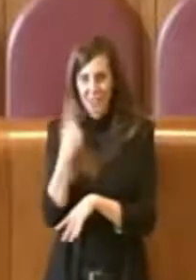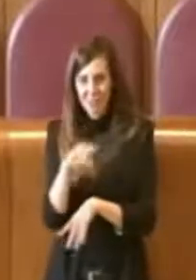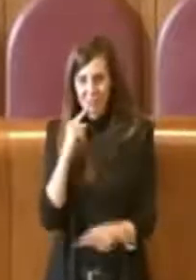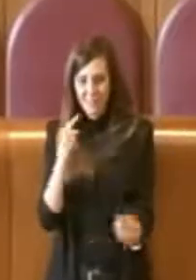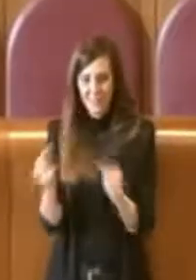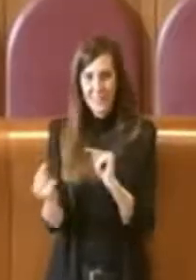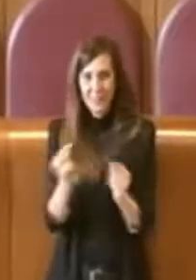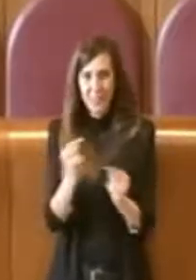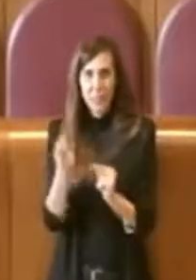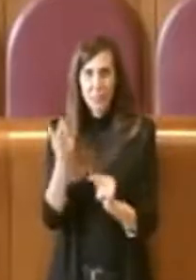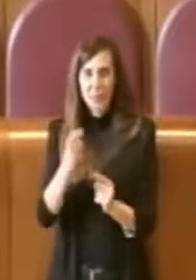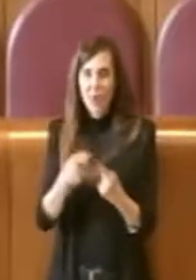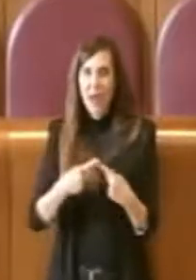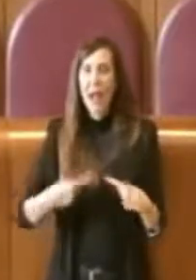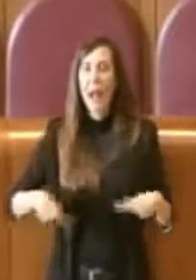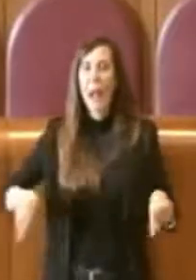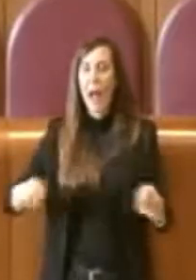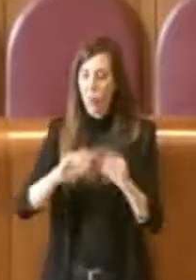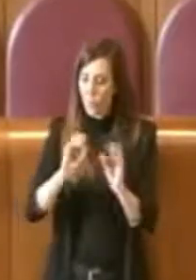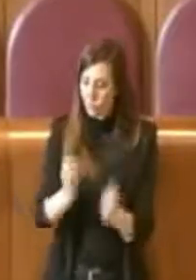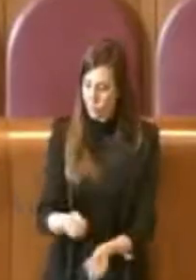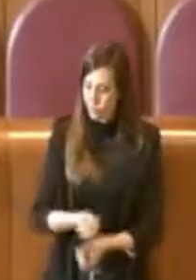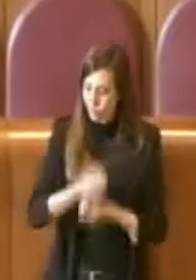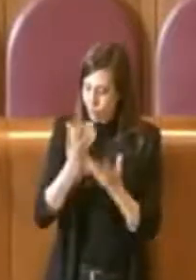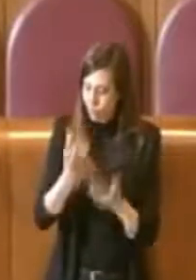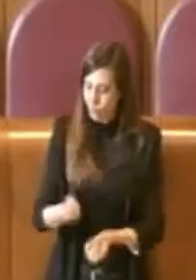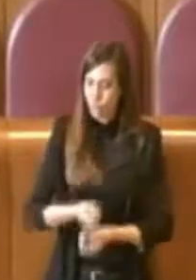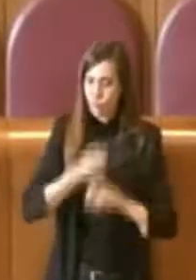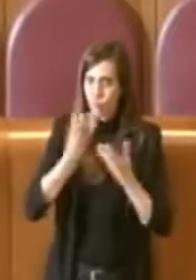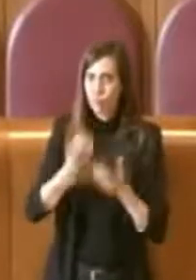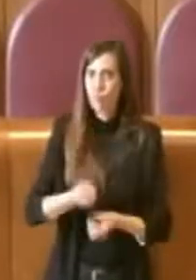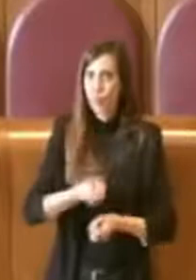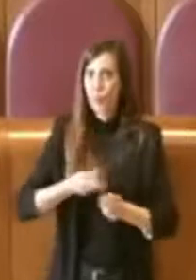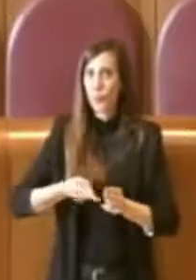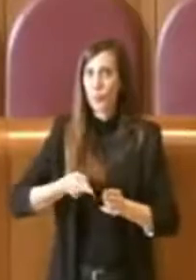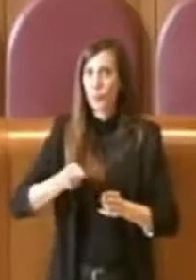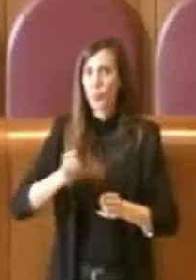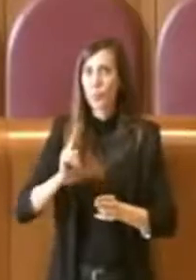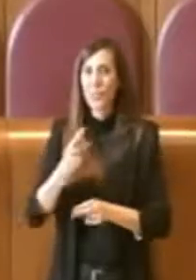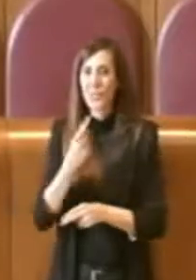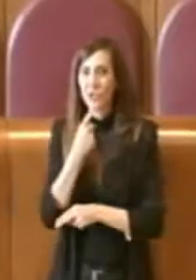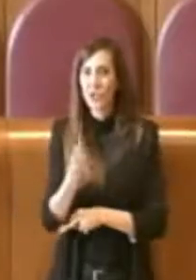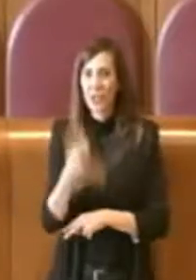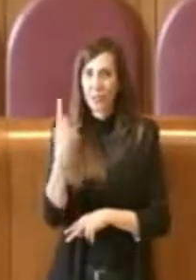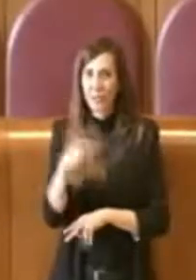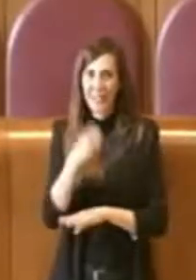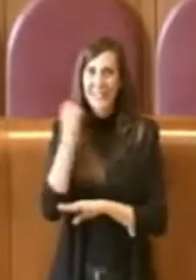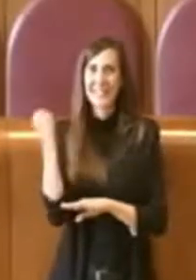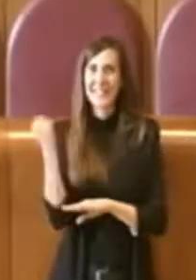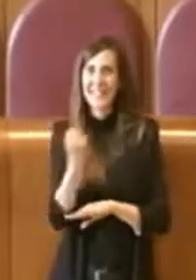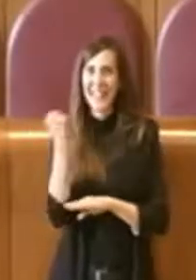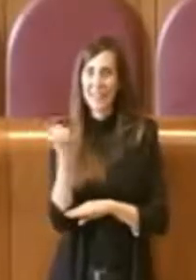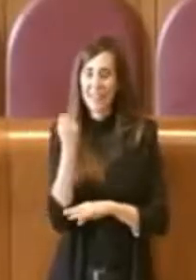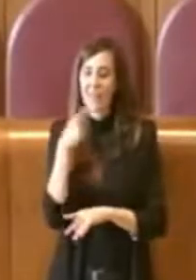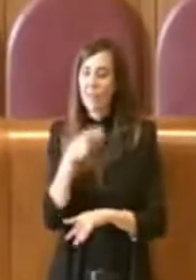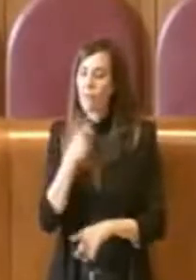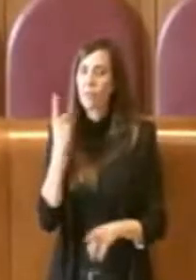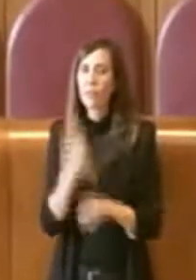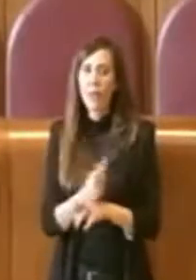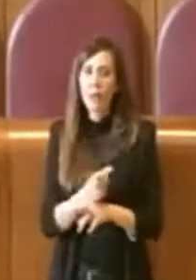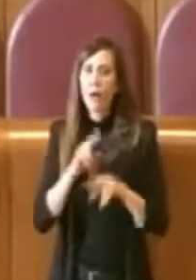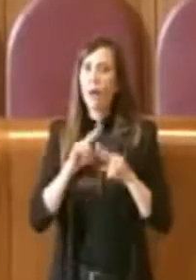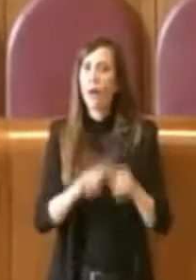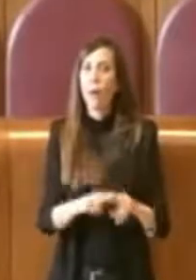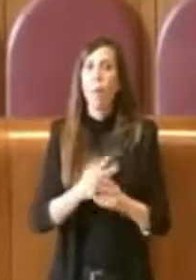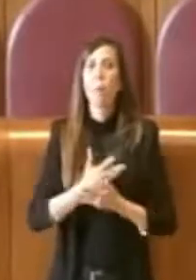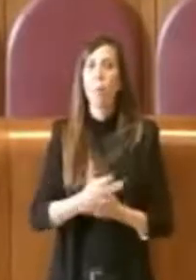perché l'Aula si è espressa più volte dicendo che quel servizio deve rimanere pubblico e